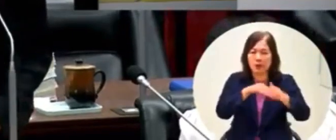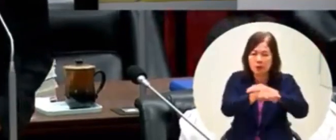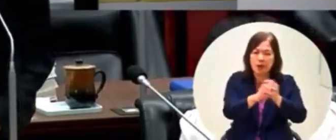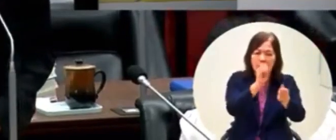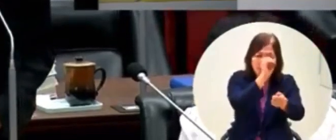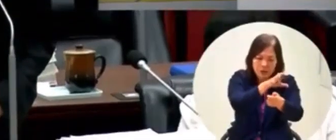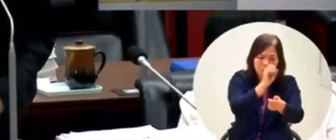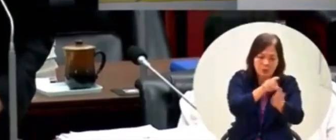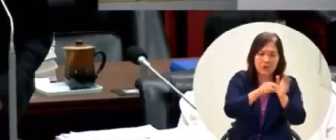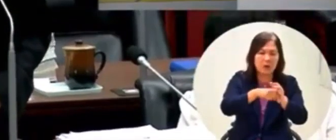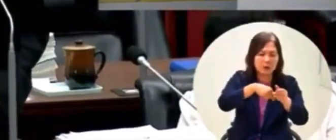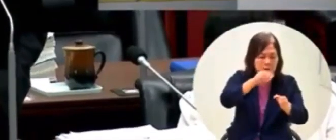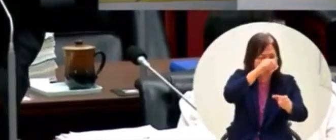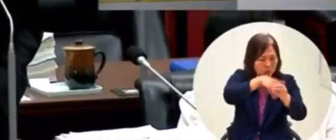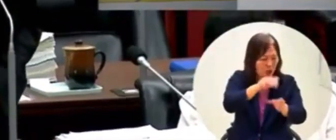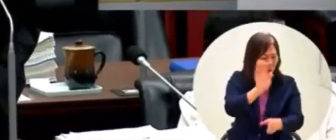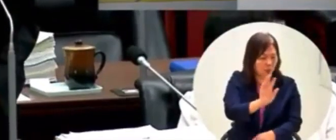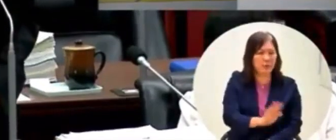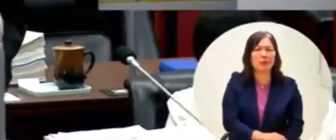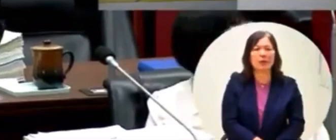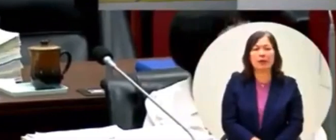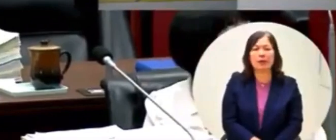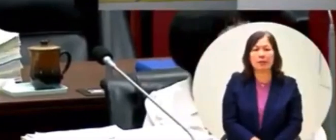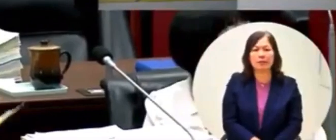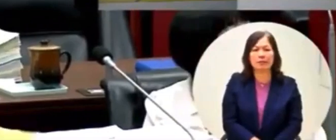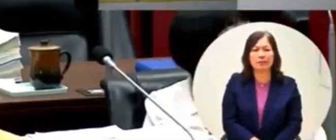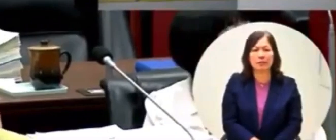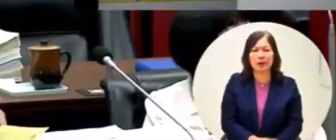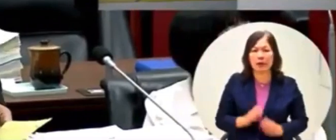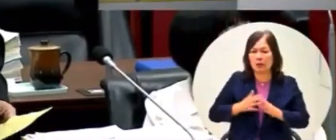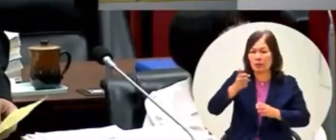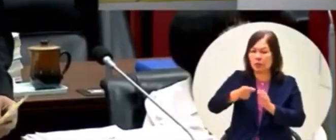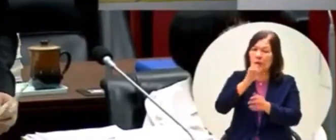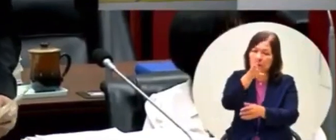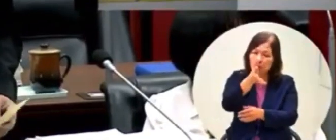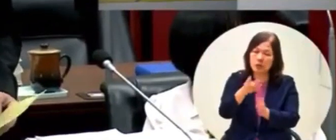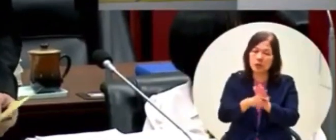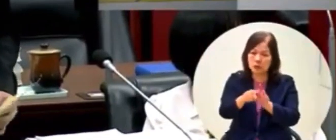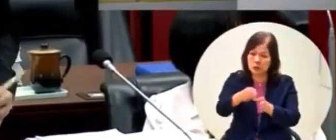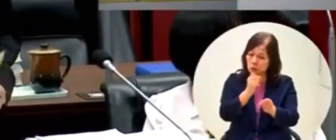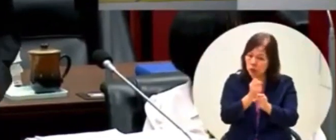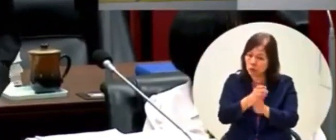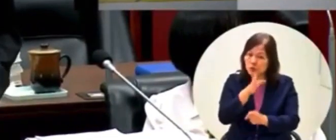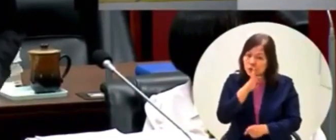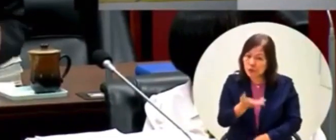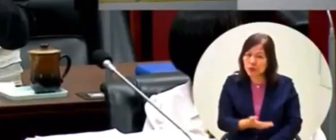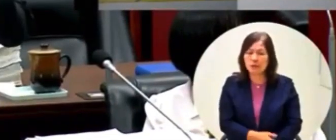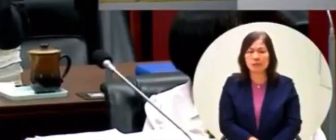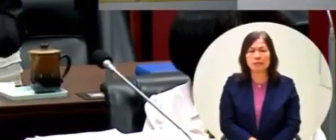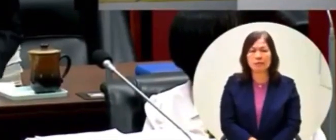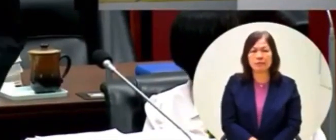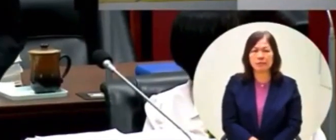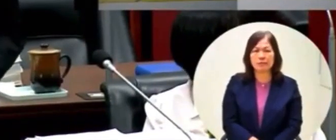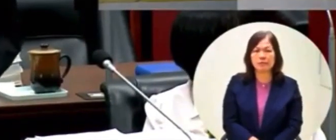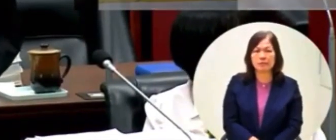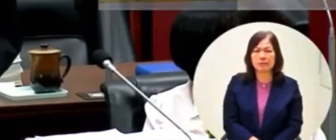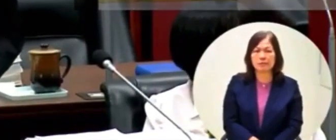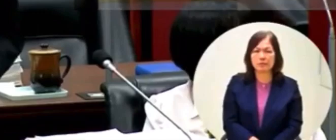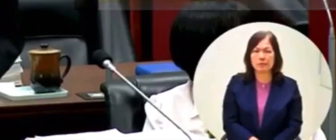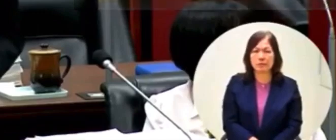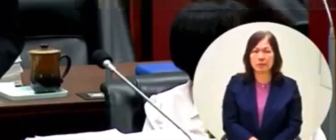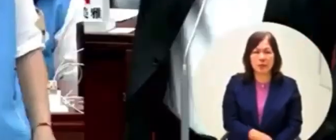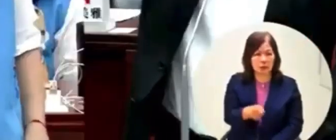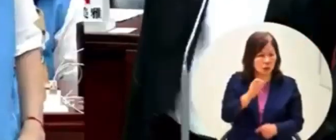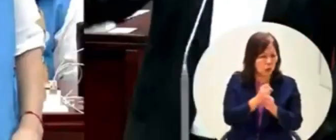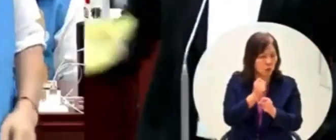可以去選投百元票市長我問你一個問題這件是你做的市長請市長答覆市長怎麼你